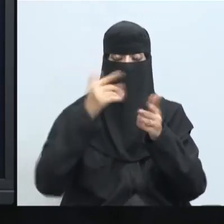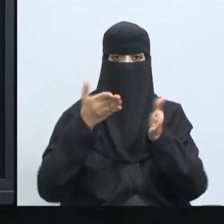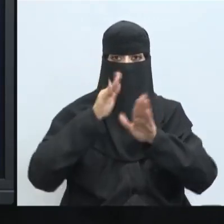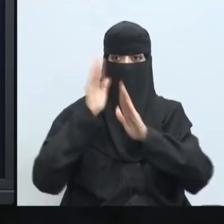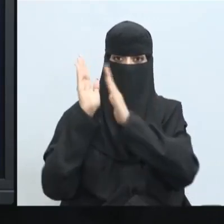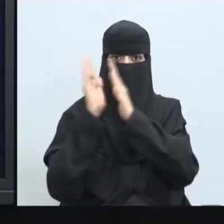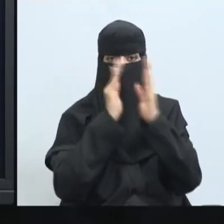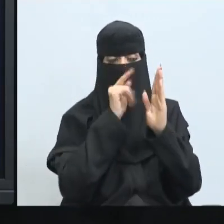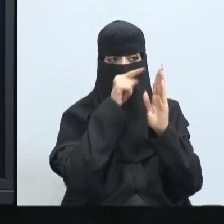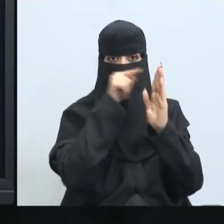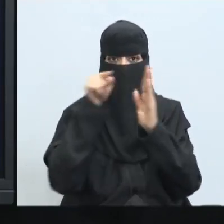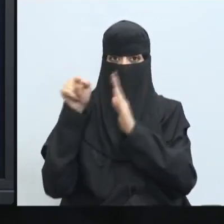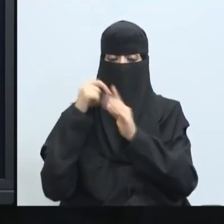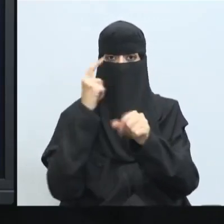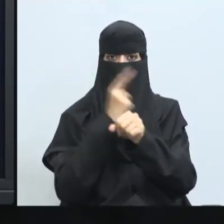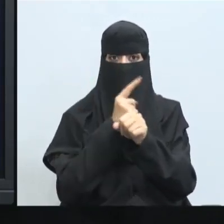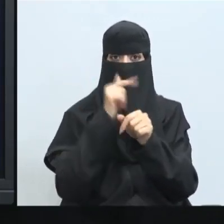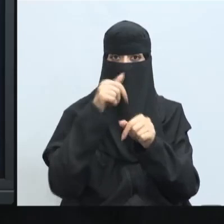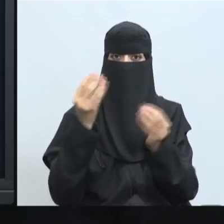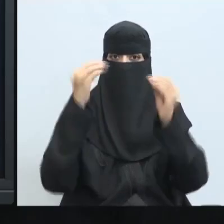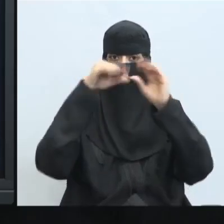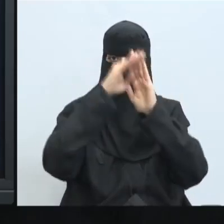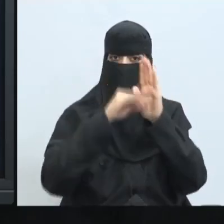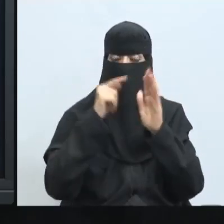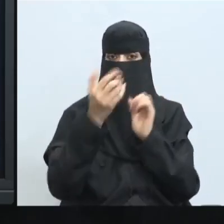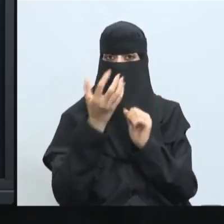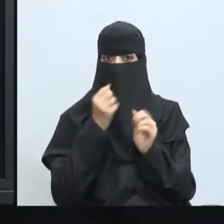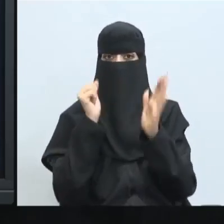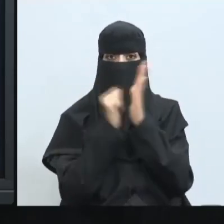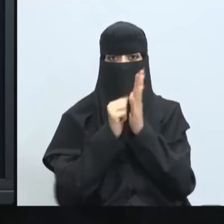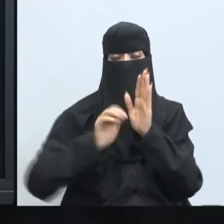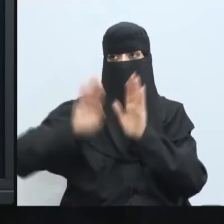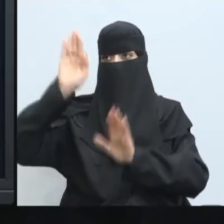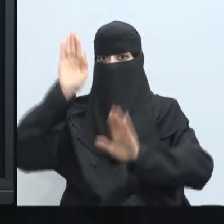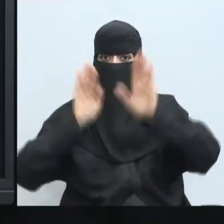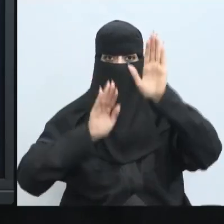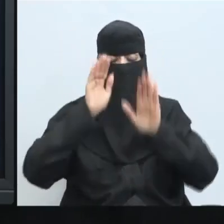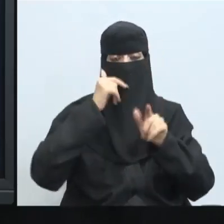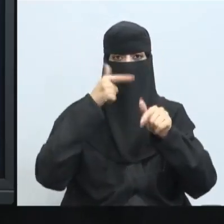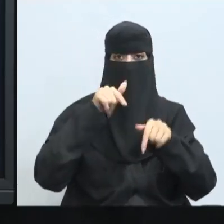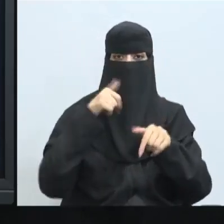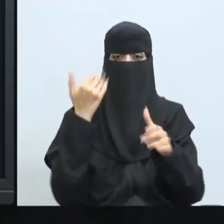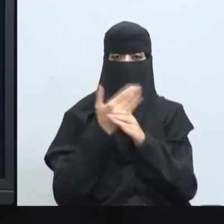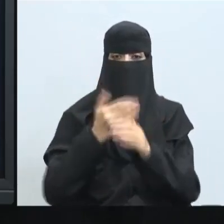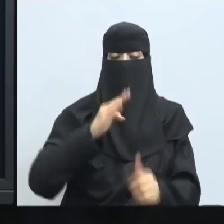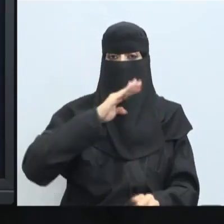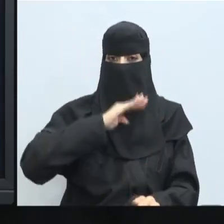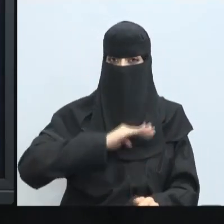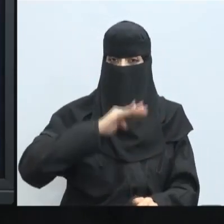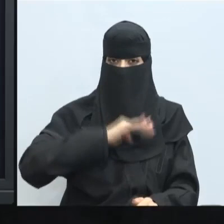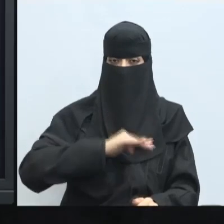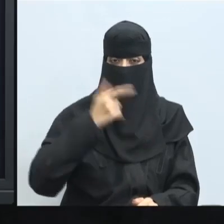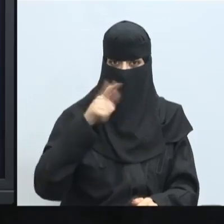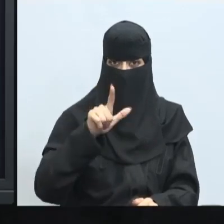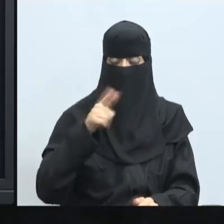مقرر وكل مقرر المعلم أو المنهج يطلب الواجبات المشاركة بالتالي قد تسبب الضغوط ولكن مع